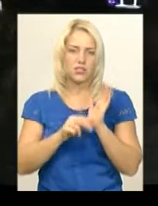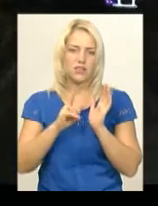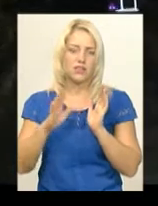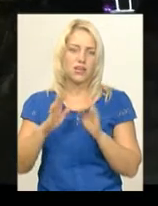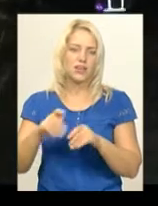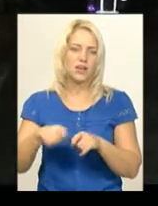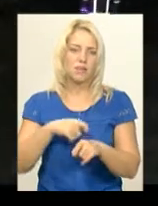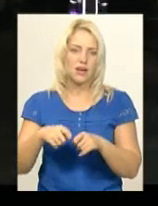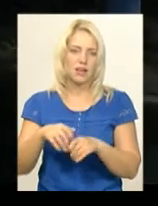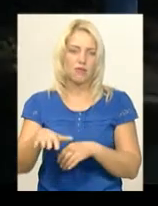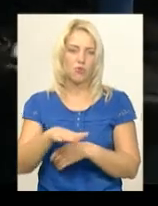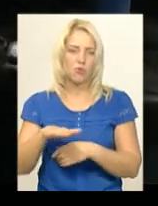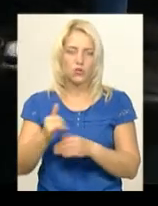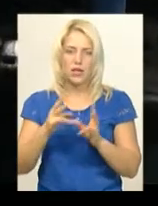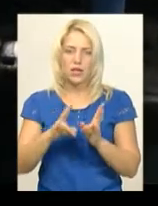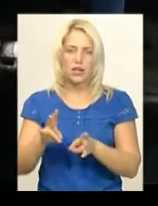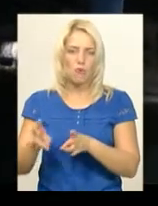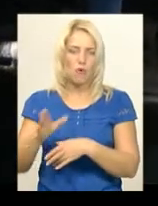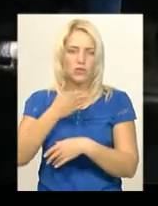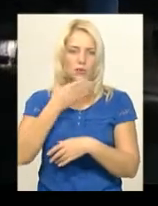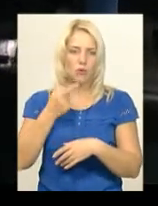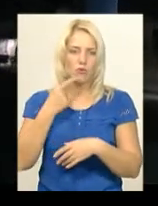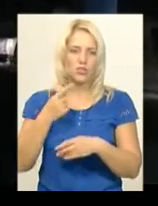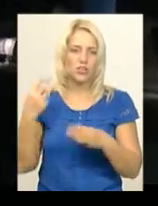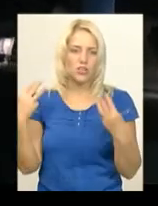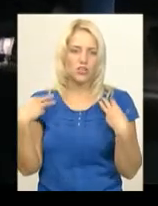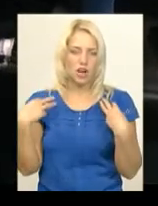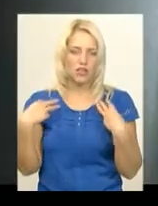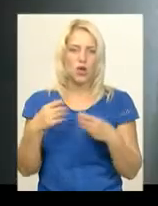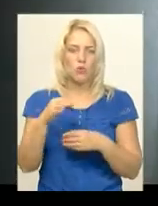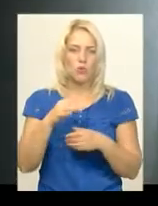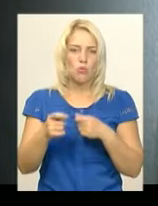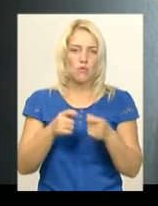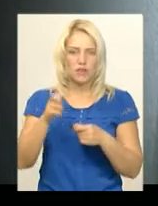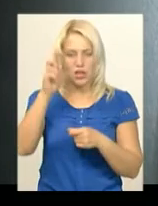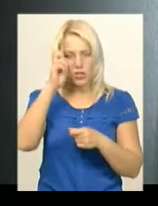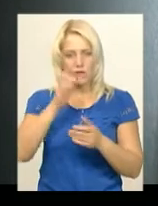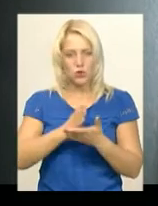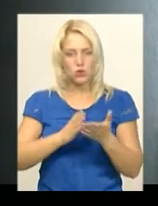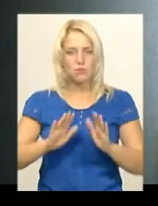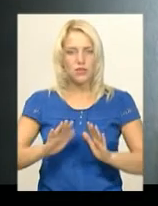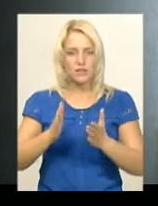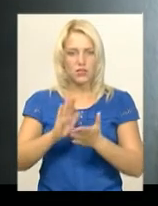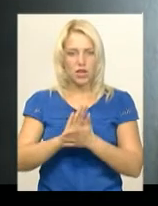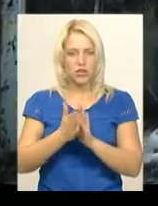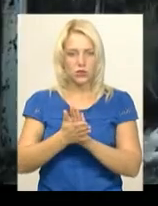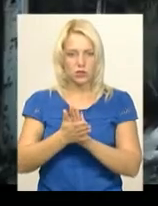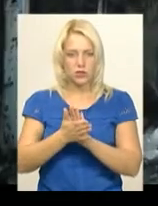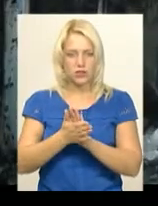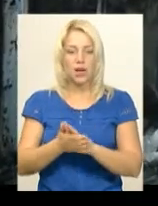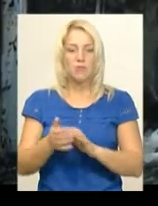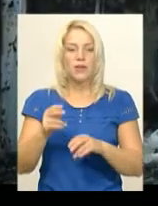метрів площі. Травмованих немає, повідомив начальник караулу обласного управління Державної служби з незвичайних ситуацій Юрій Аковишин.